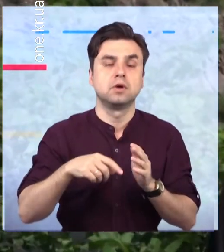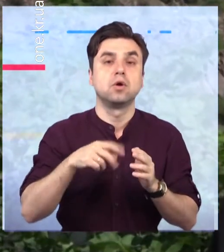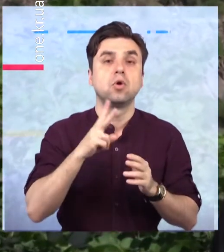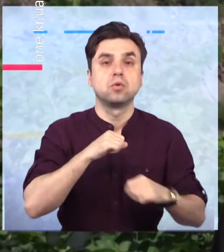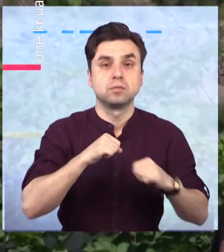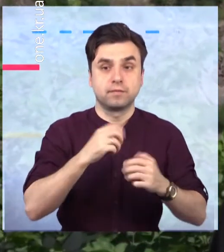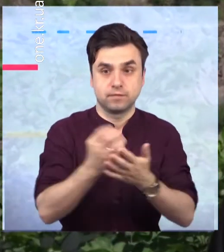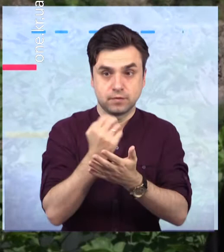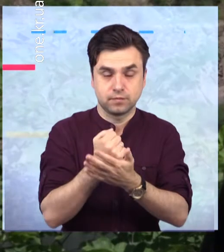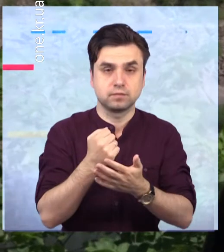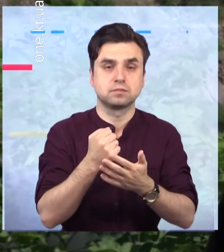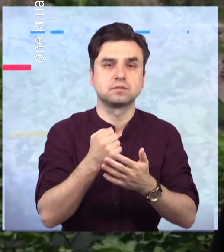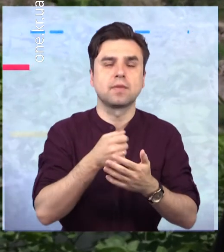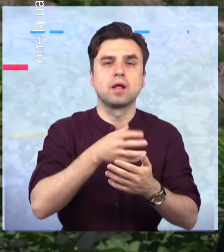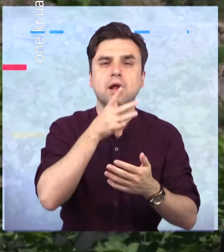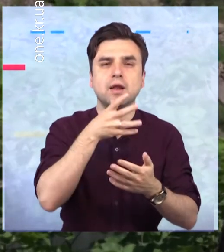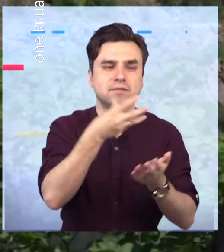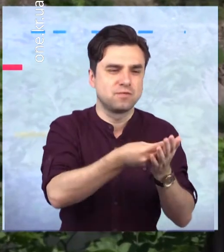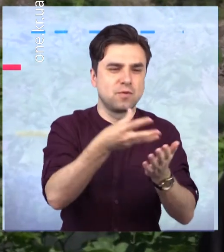медалі за вікові категорії.